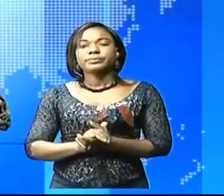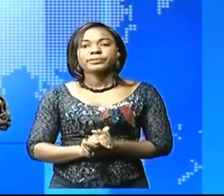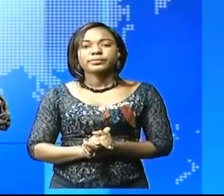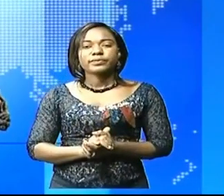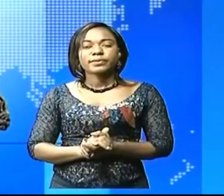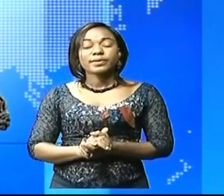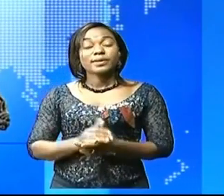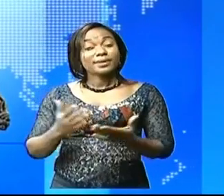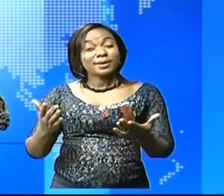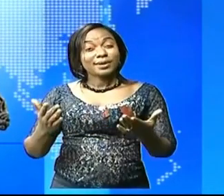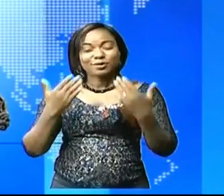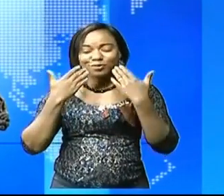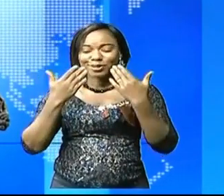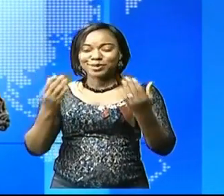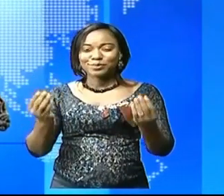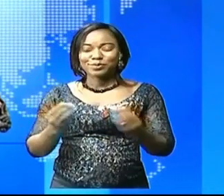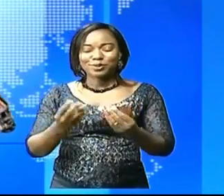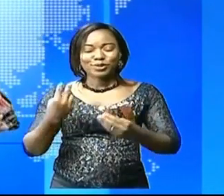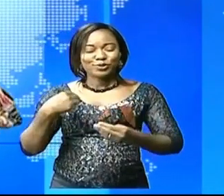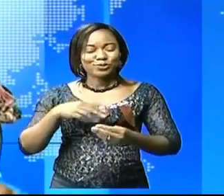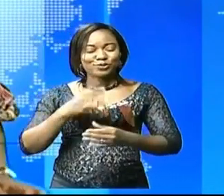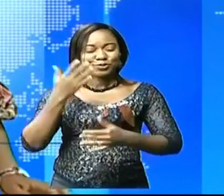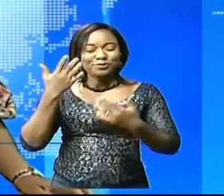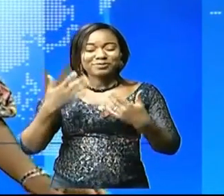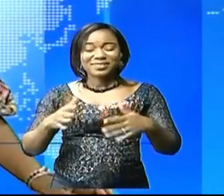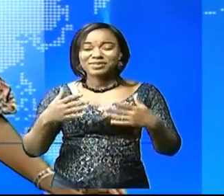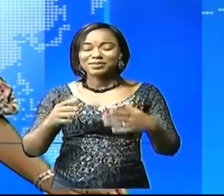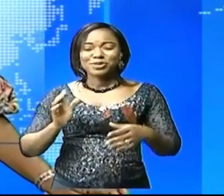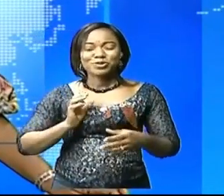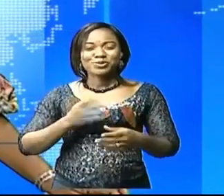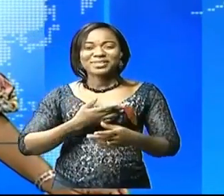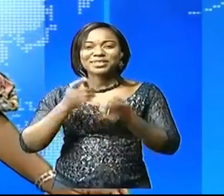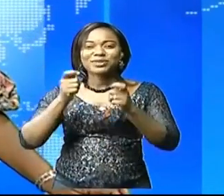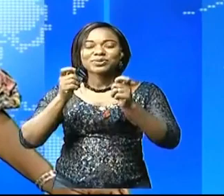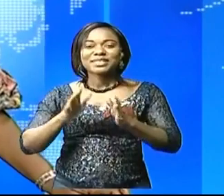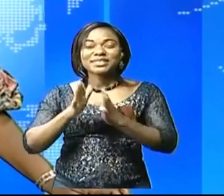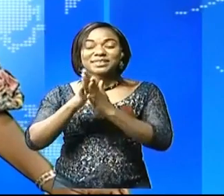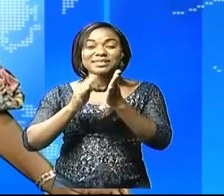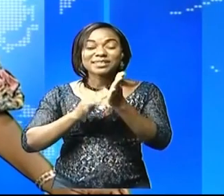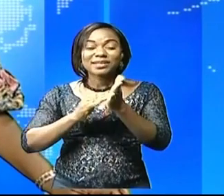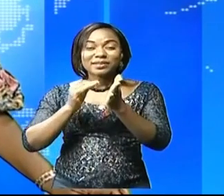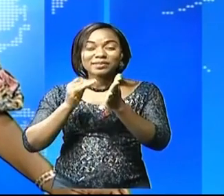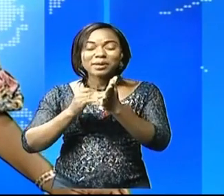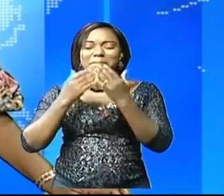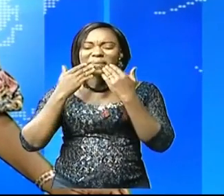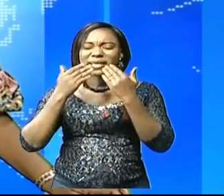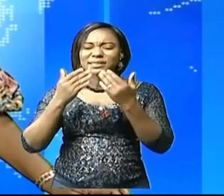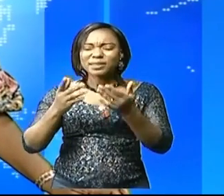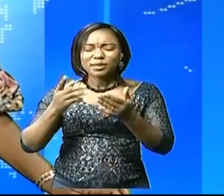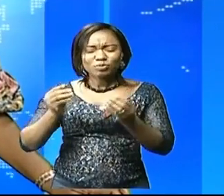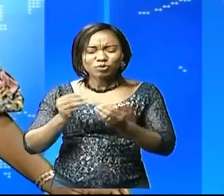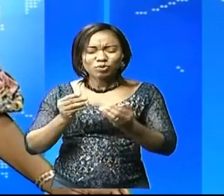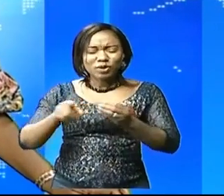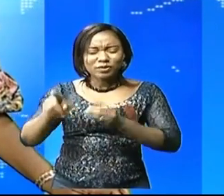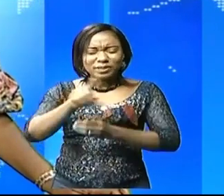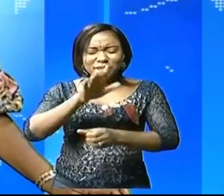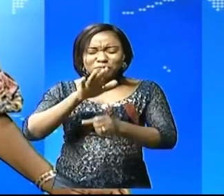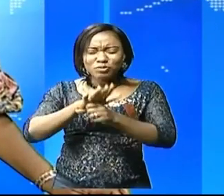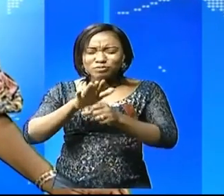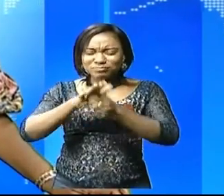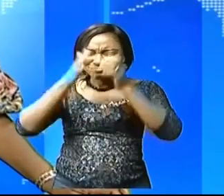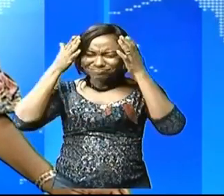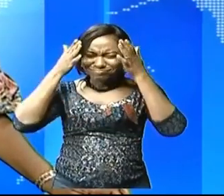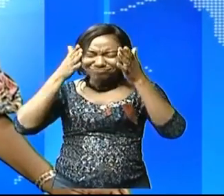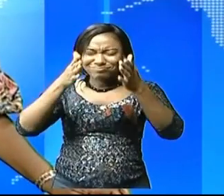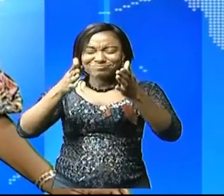Et c'est par cet élément que nous terminons ce journal des 19h. Mesdames et messieurs, merci de nous avoir suivis à travers le monde. Je